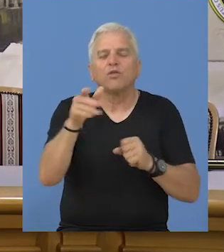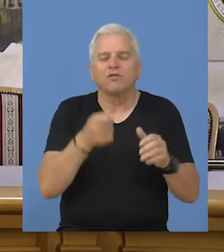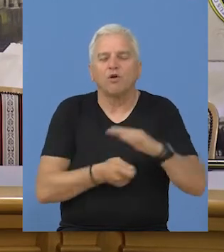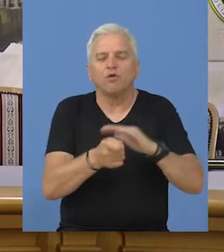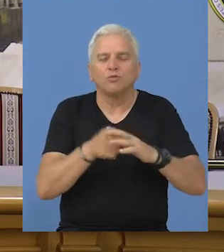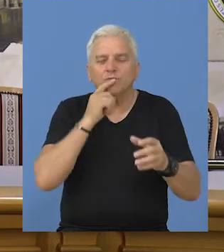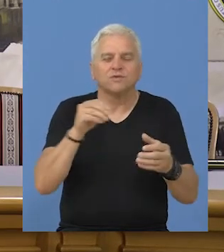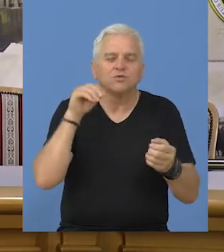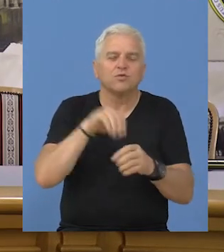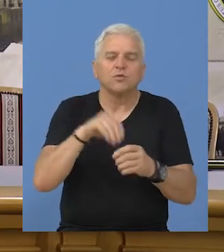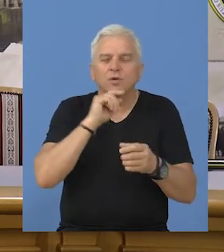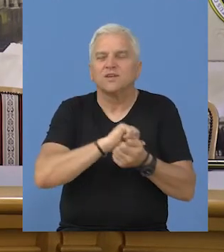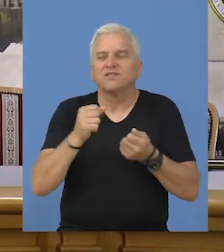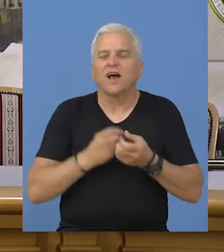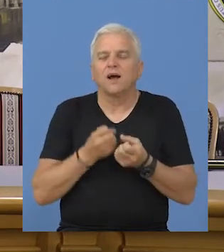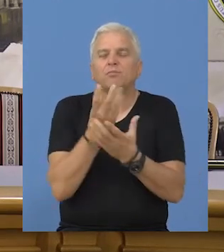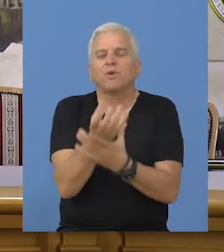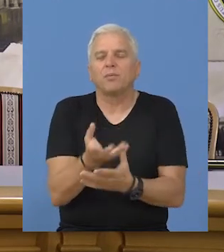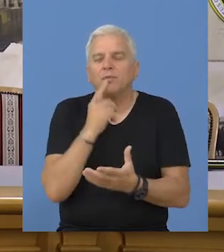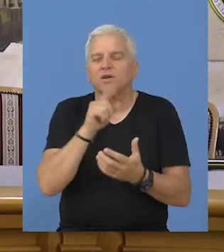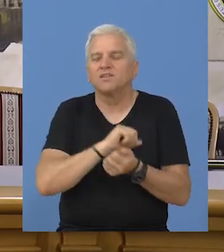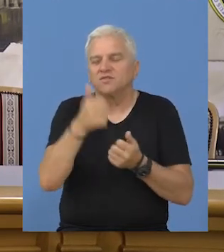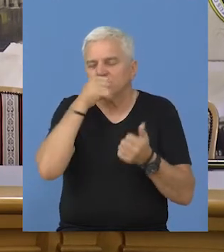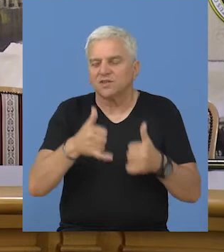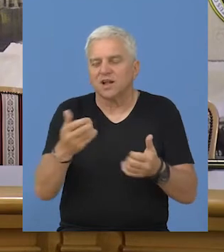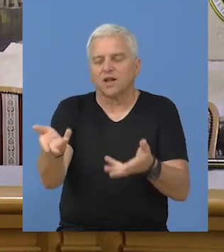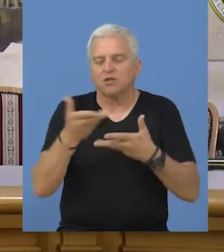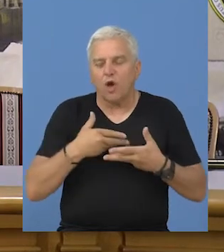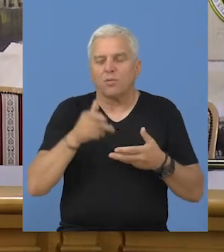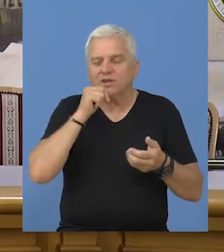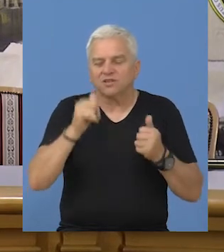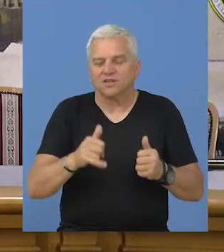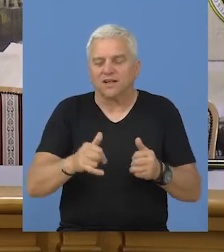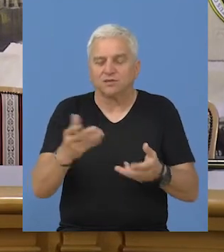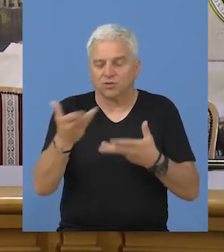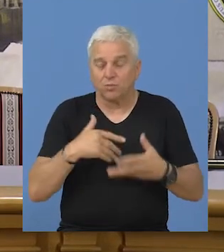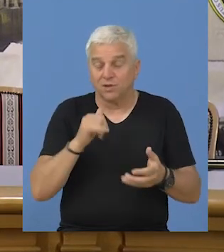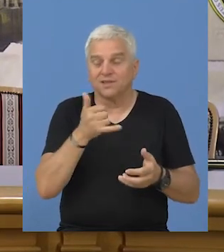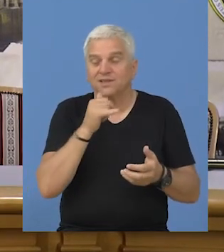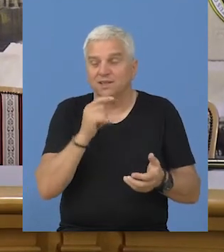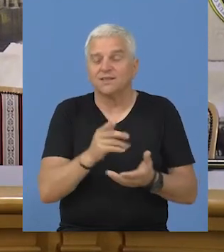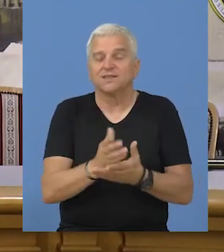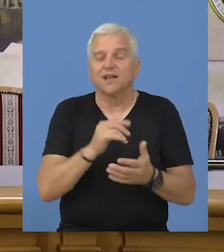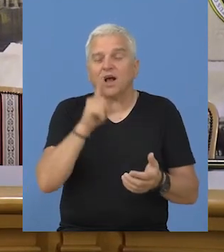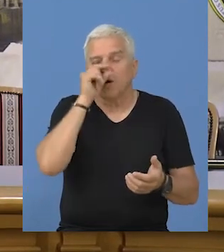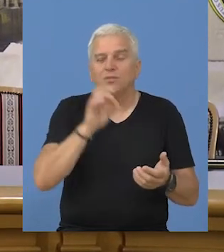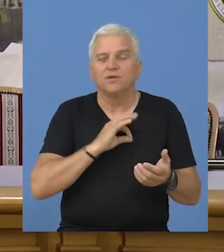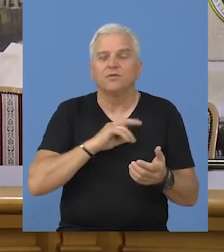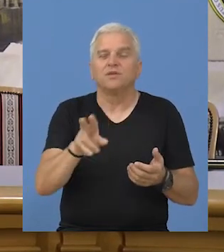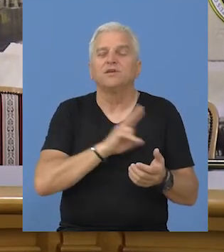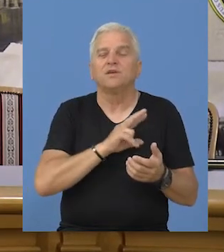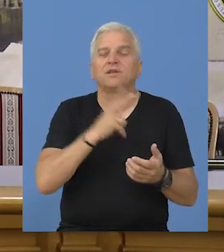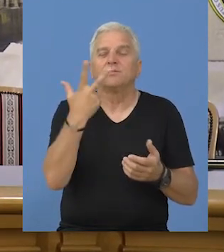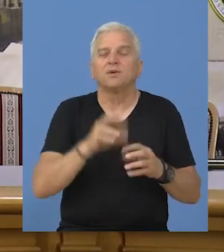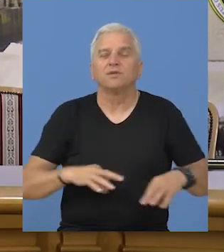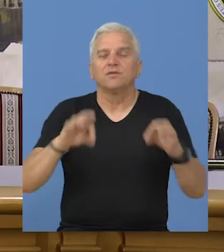antikorupcijski plan uvrstimo sve preporuke koje ćemo danas dobiti ili koje smo već dobili. Za